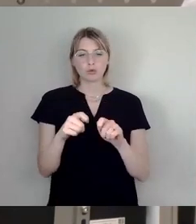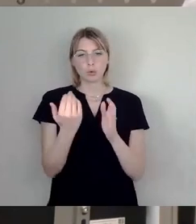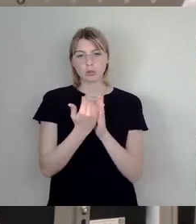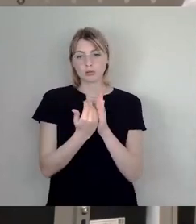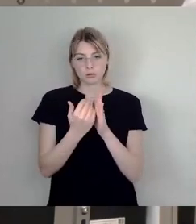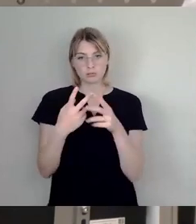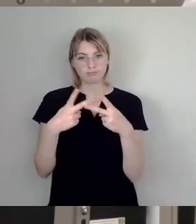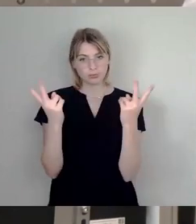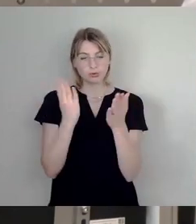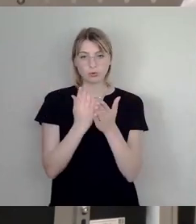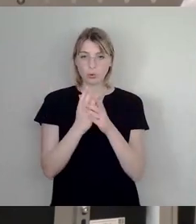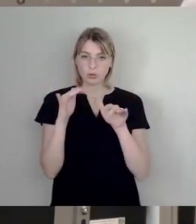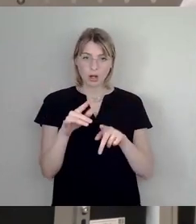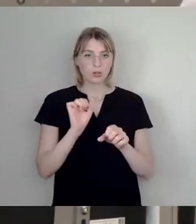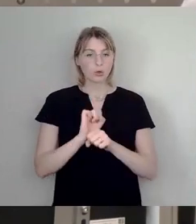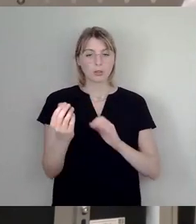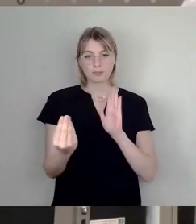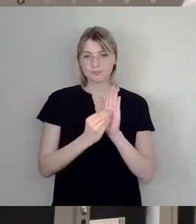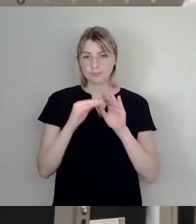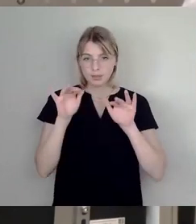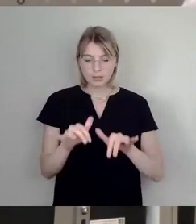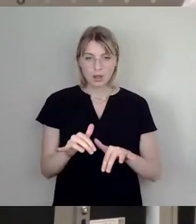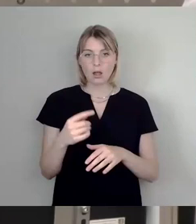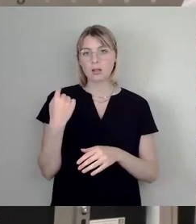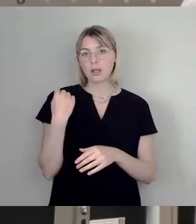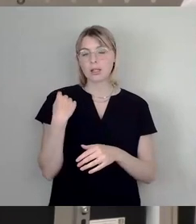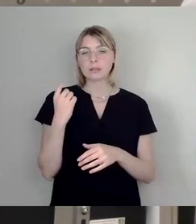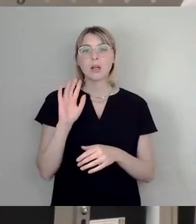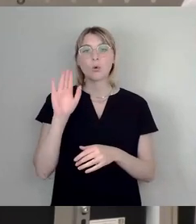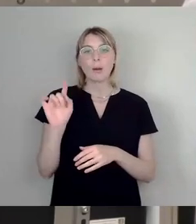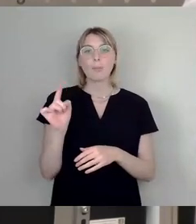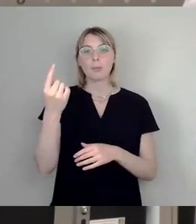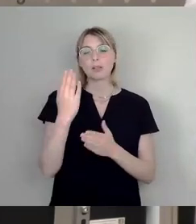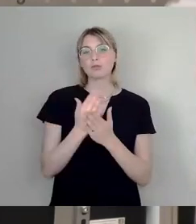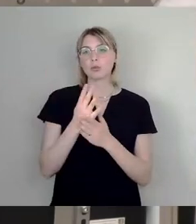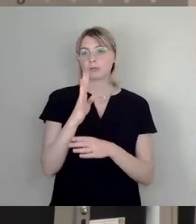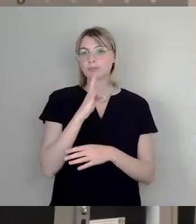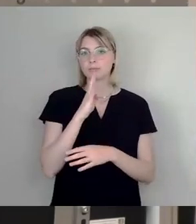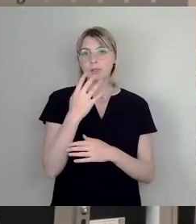Jedoch hat ja auch Herr Oberbürgermeister Hilbert gestern wieder bei seiner Rede des Oberbürgermeisters